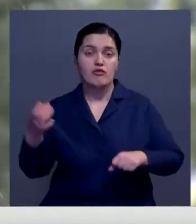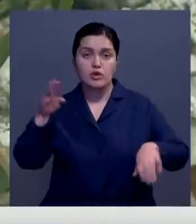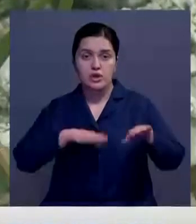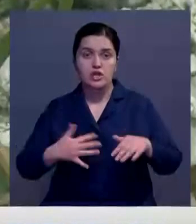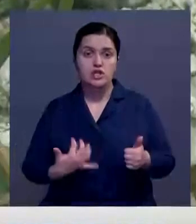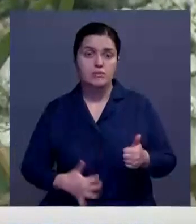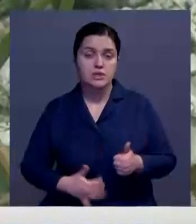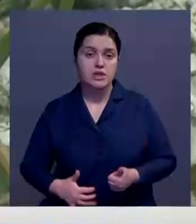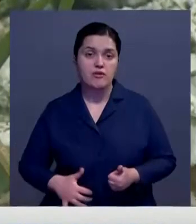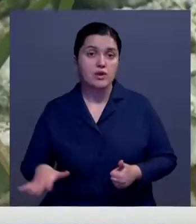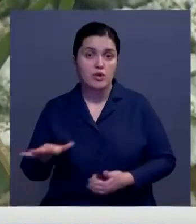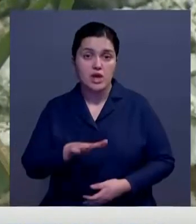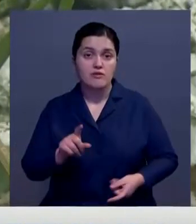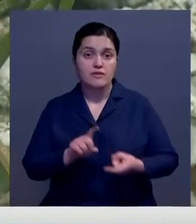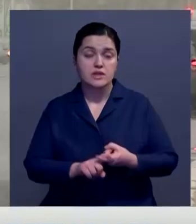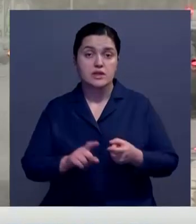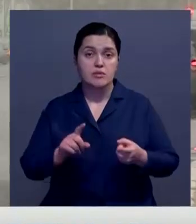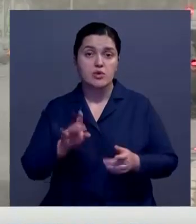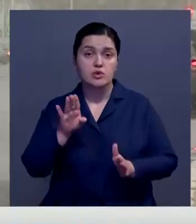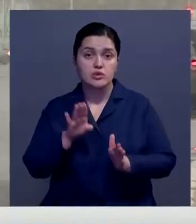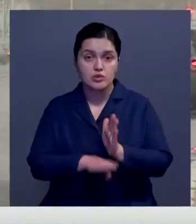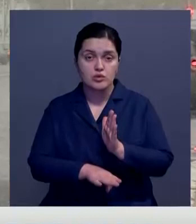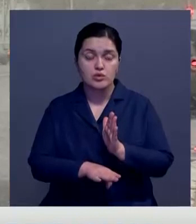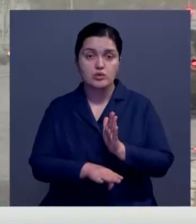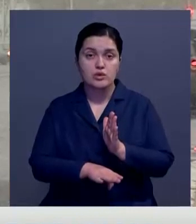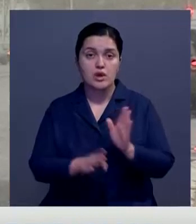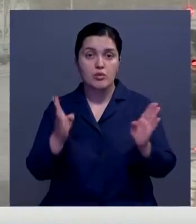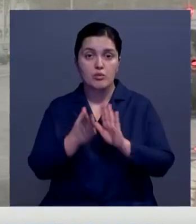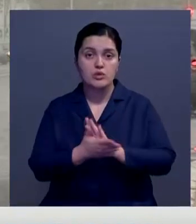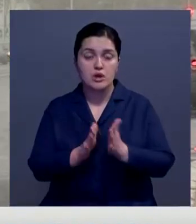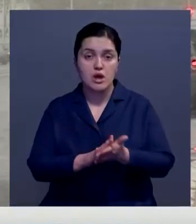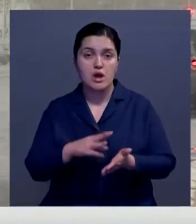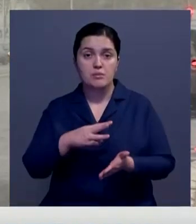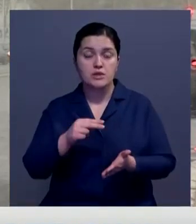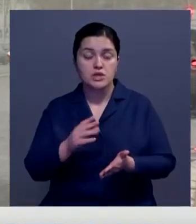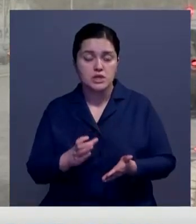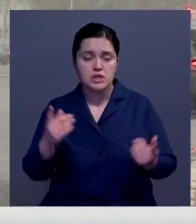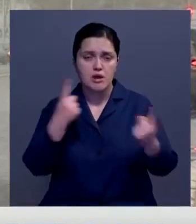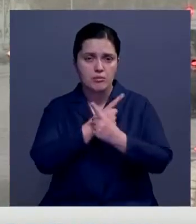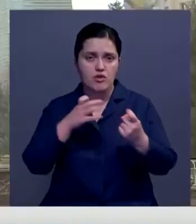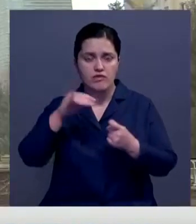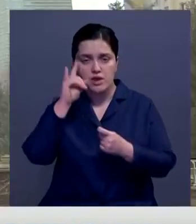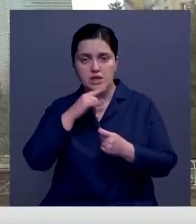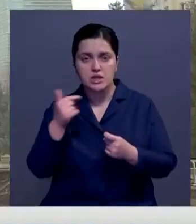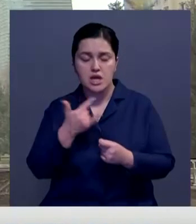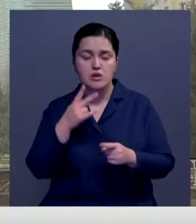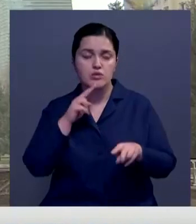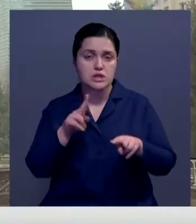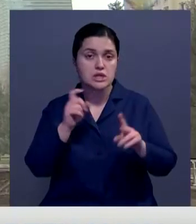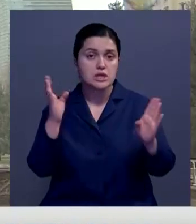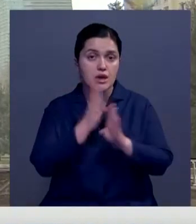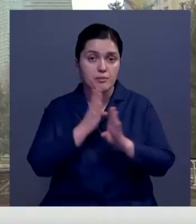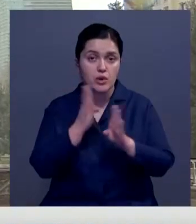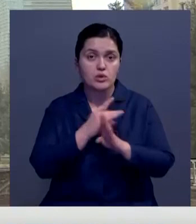возможны в горных районах Жамбылска региона. И поэтому МЧС просит всех казахстанцев следить за прогнозами